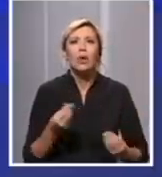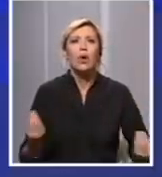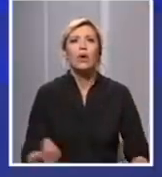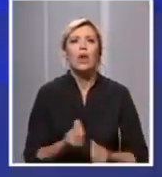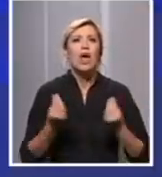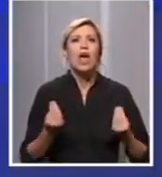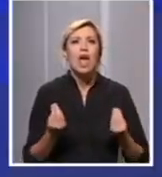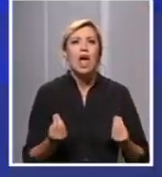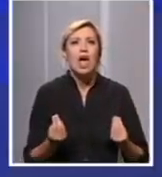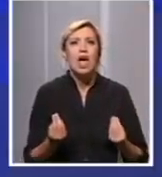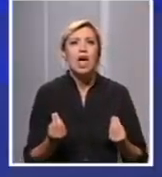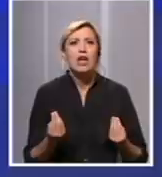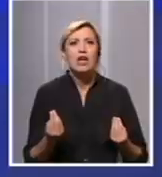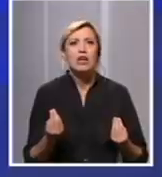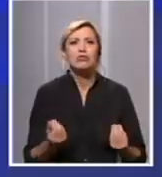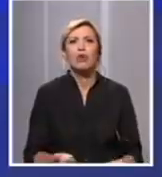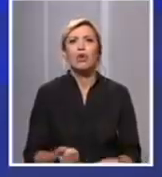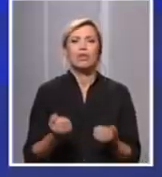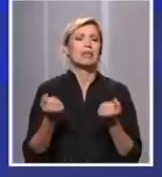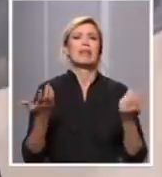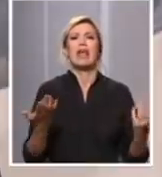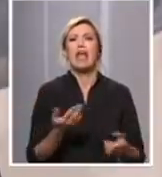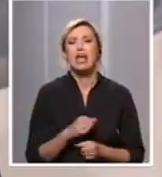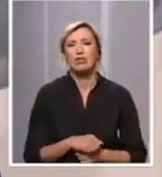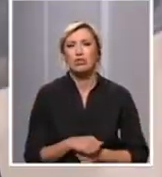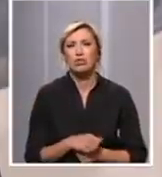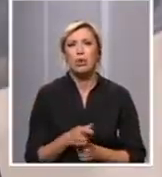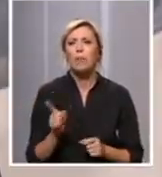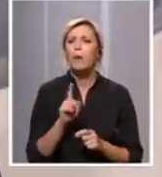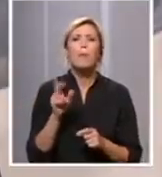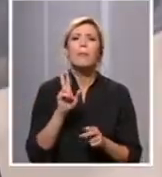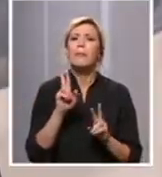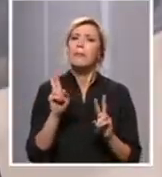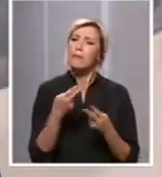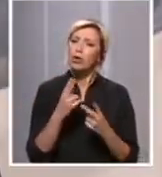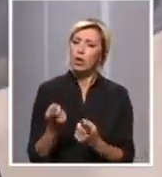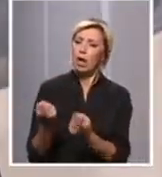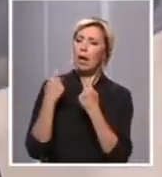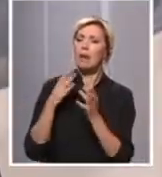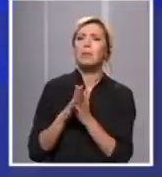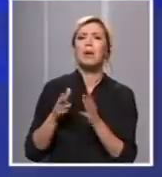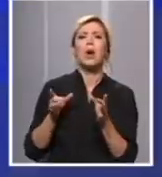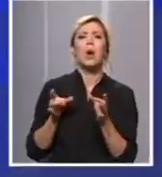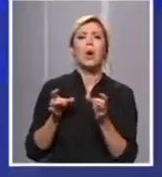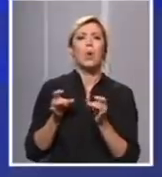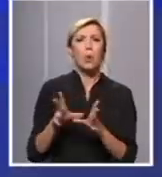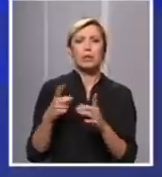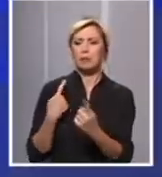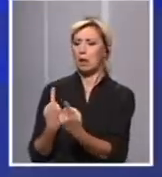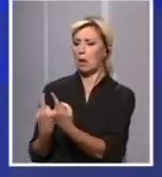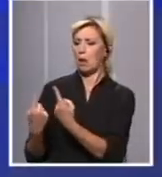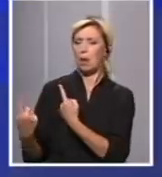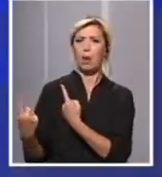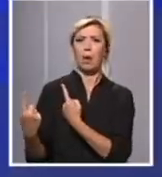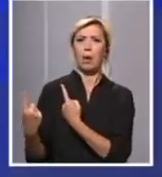ne prenosi se ovaj virus tako što ćete slučajno proći pored nekoga ko će da kahne. Pa je to potreban, jedan